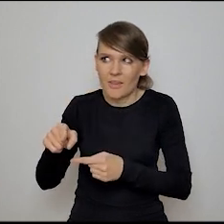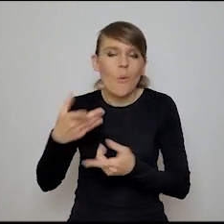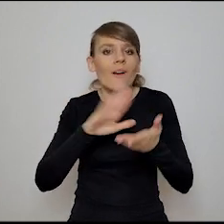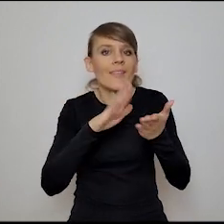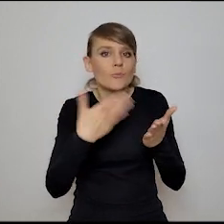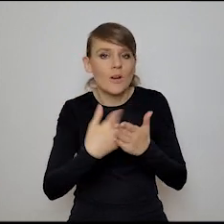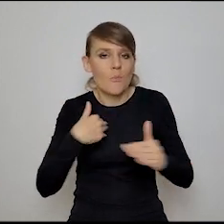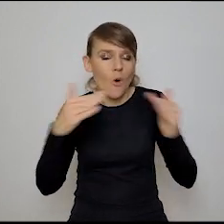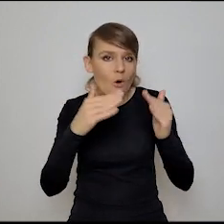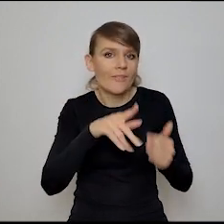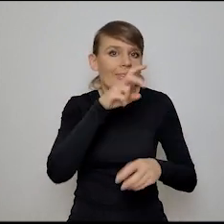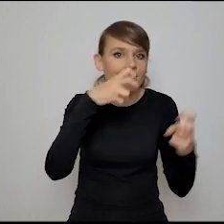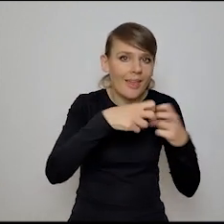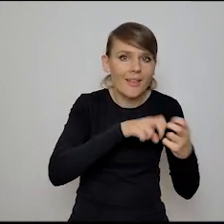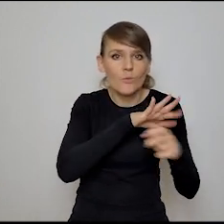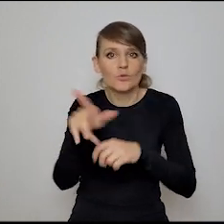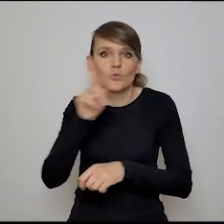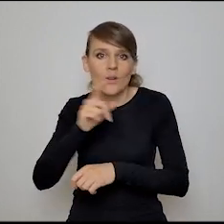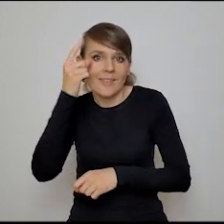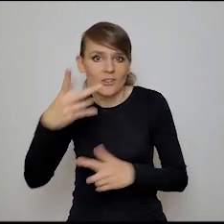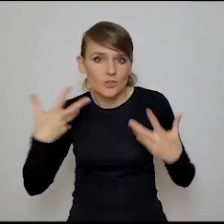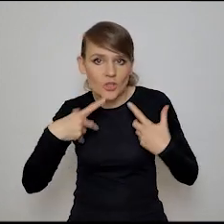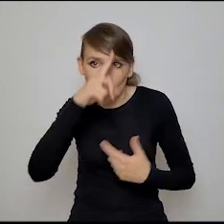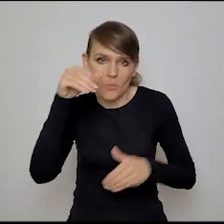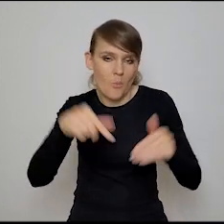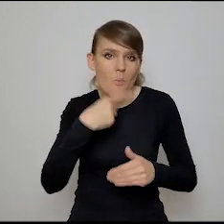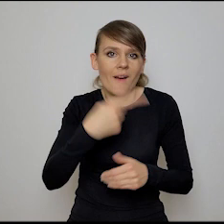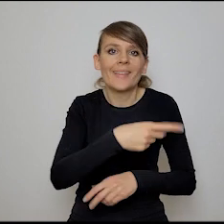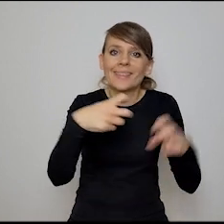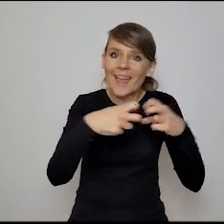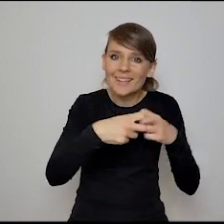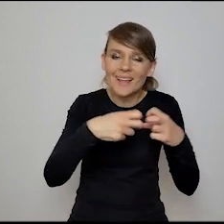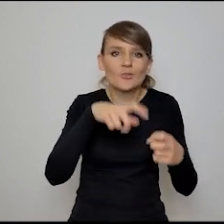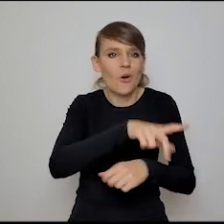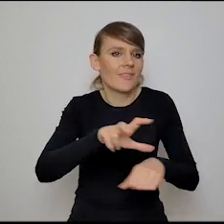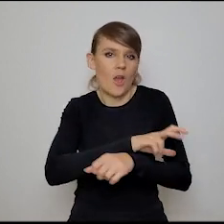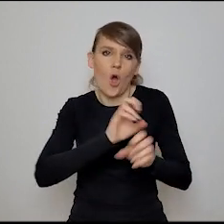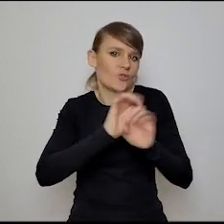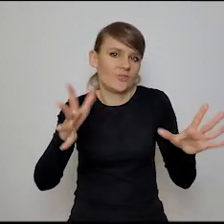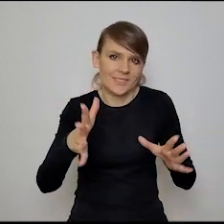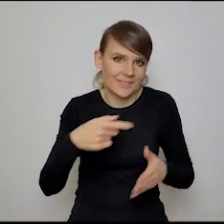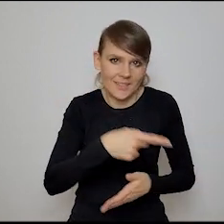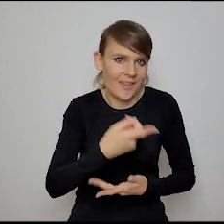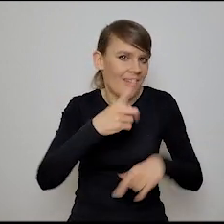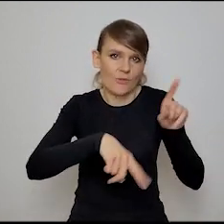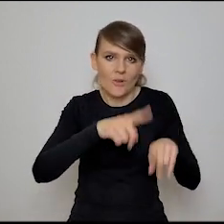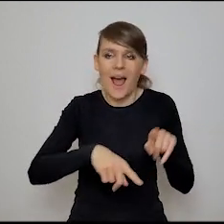wpływ internetu i sztucznej inteligencji na życie ludzi, to powiedziałabym, że internet to jest technologia oczywista, znaturalizowana całkowicie, a sztuczna inteligencja